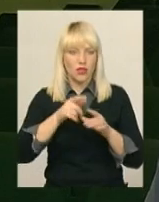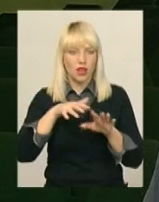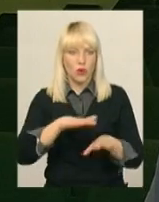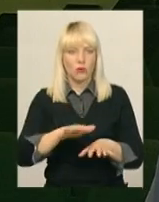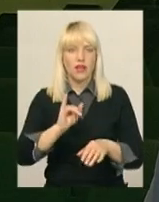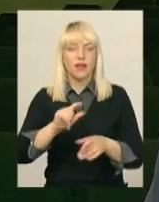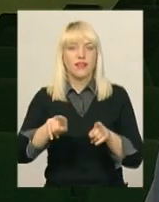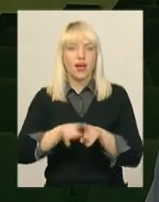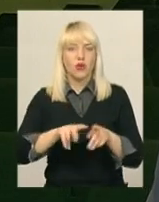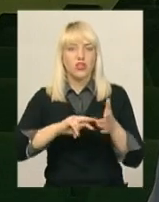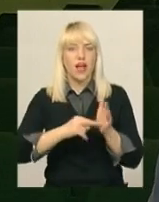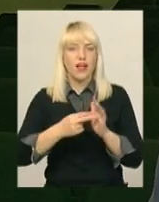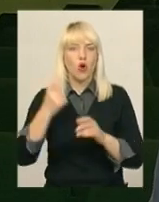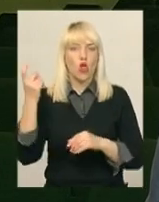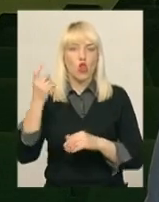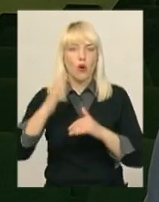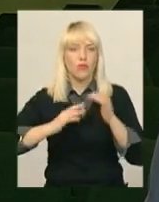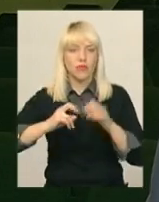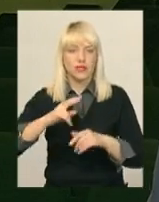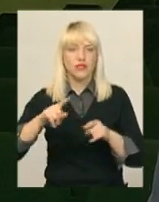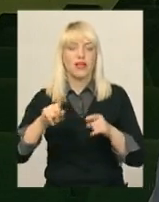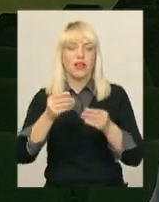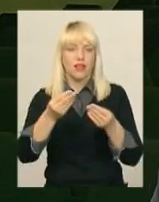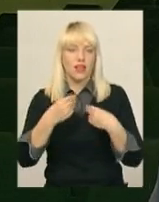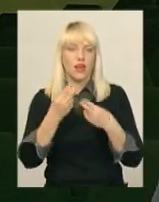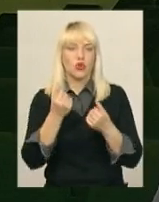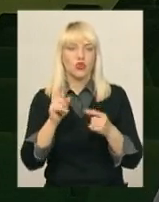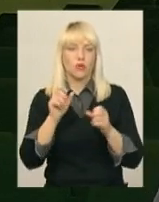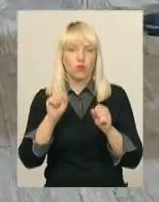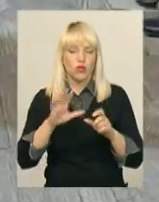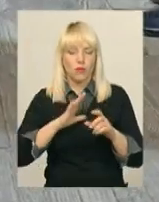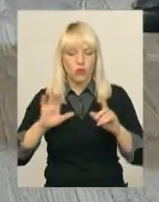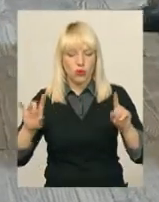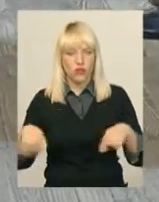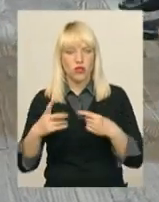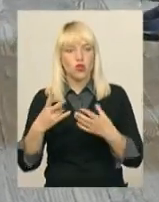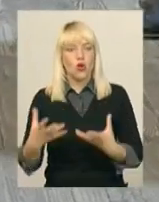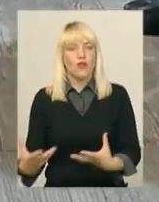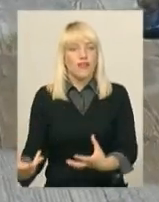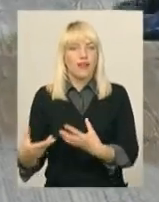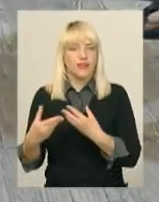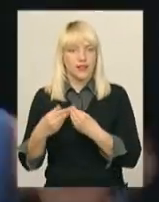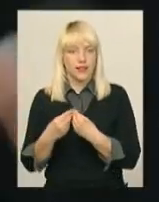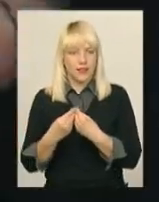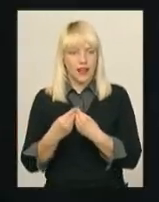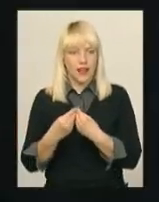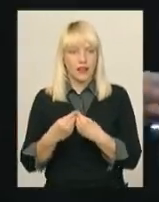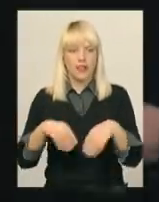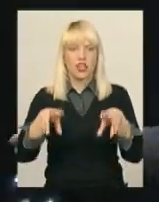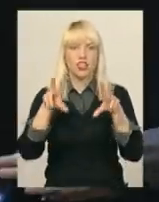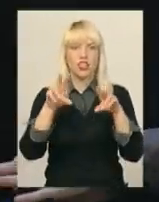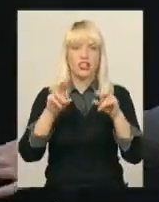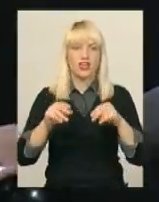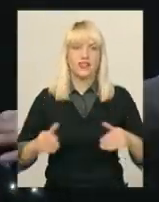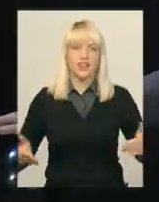– це теж дає мені деякі гроші для того, щоб можна було вижити. Але натхнення, щастя жити